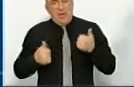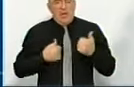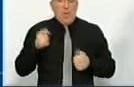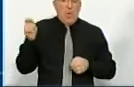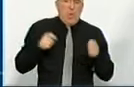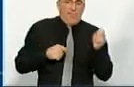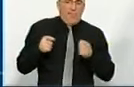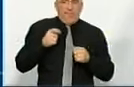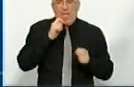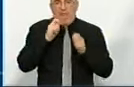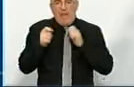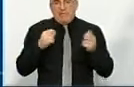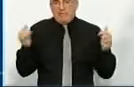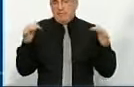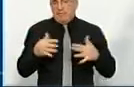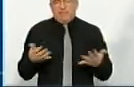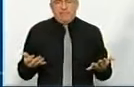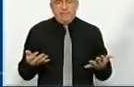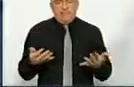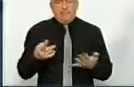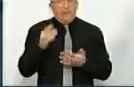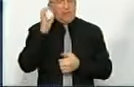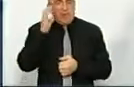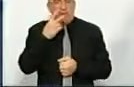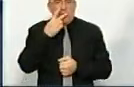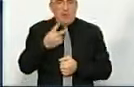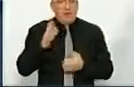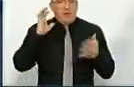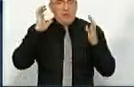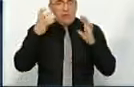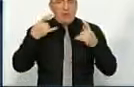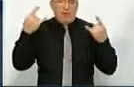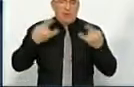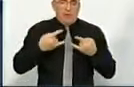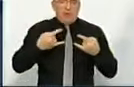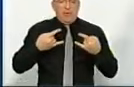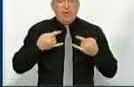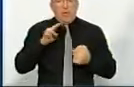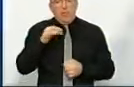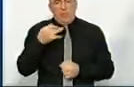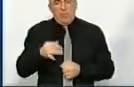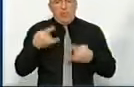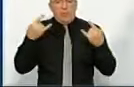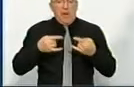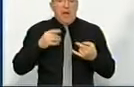конференцій, всім іншим. Нагадую, що ви слухаєте, дивитеся на радіо і на телебаченні Суспільного Кропивницької передачі «Радіо Майдан».